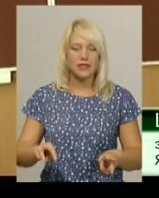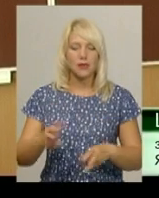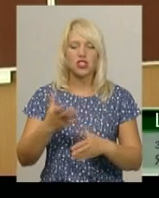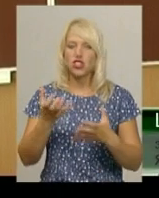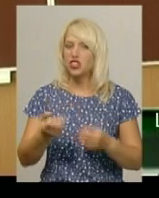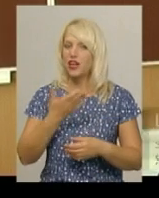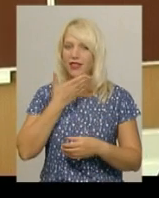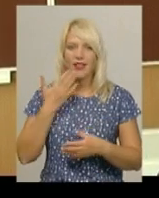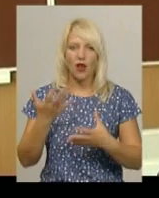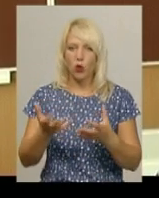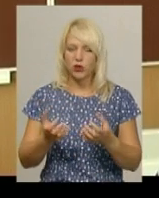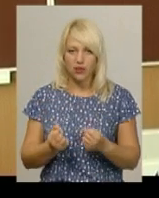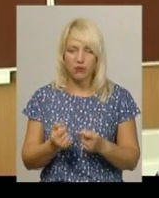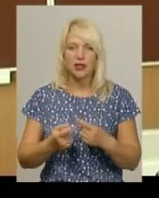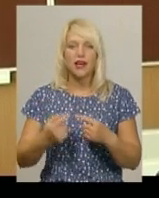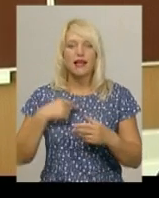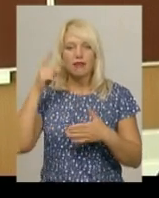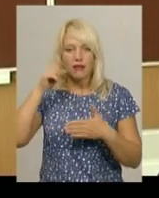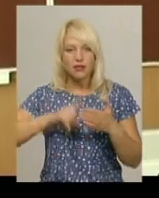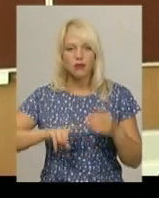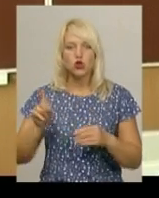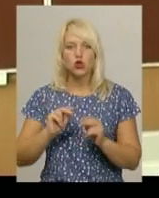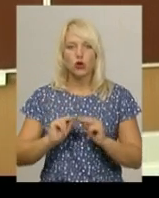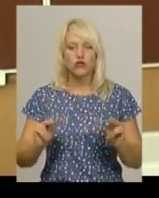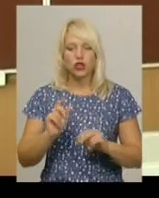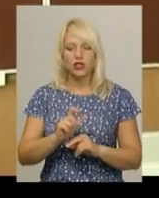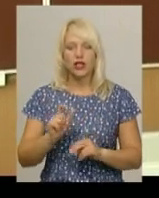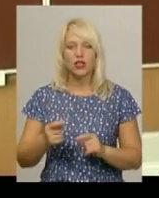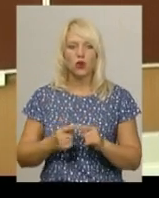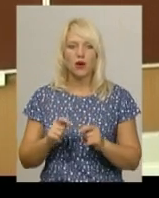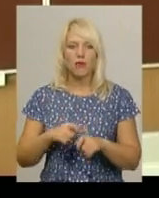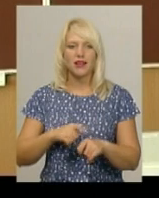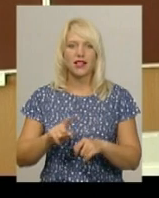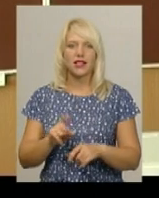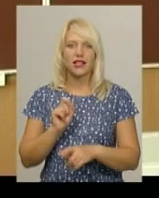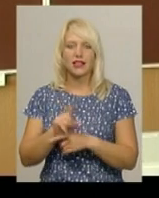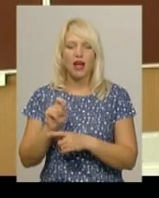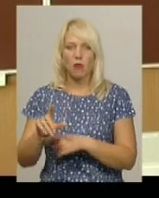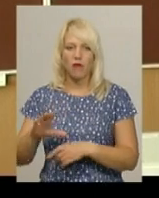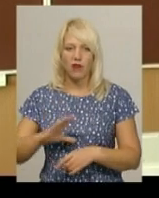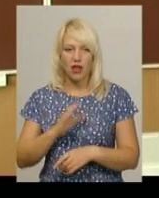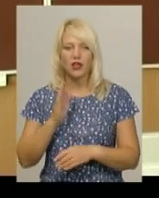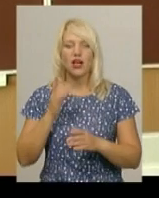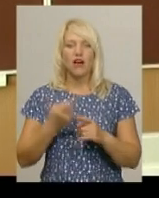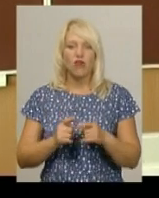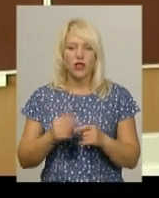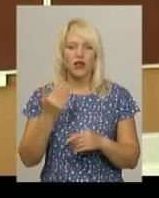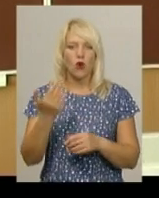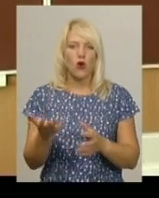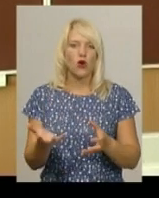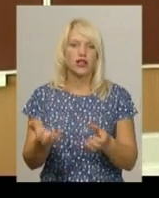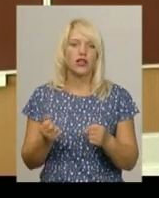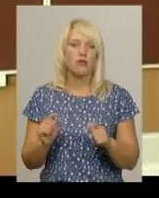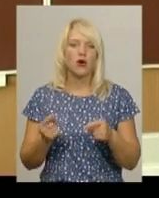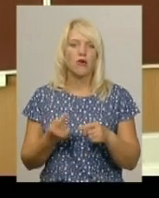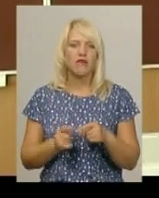Надіємося, що вчителі, той матеріал, який вони замовляли, вони його отримують, бо